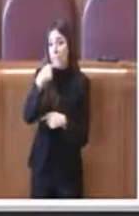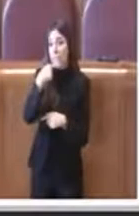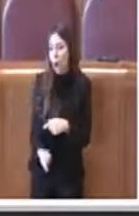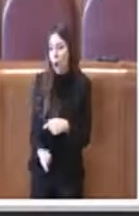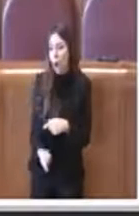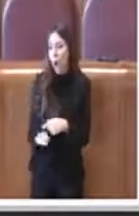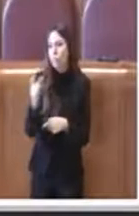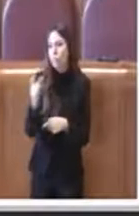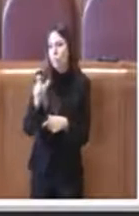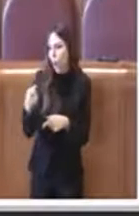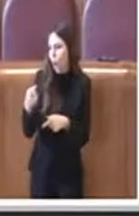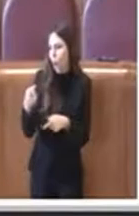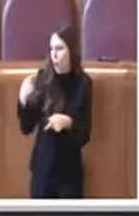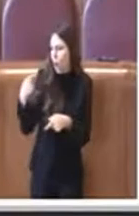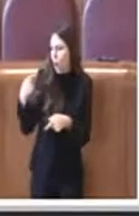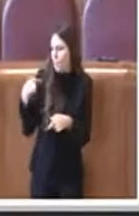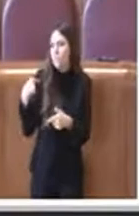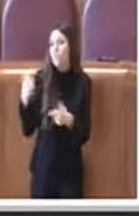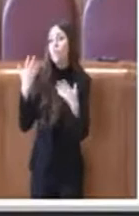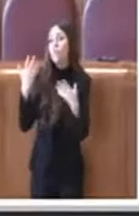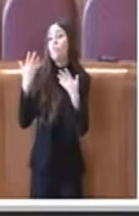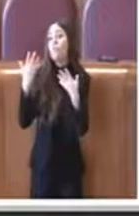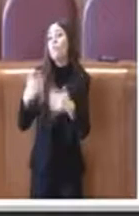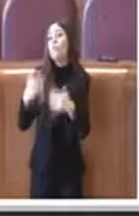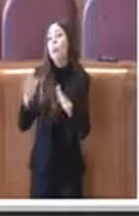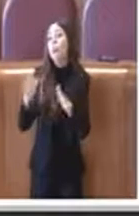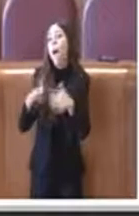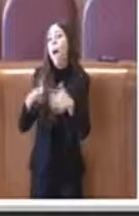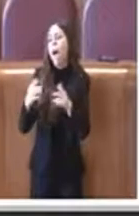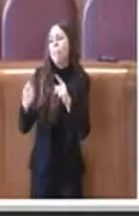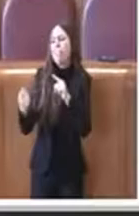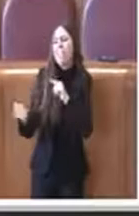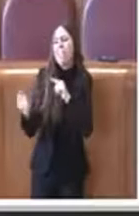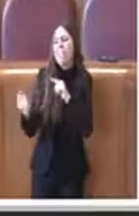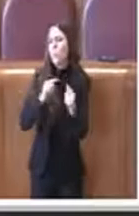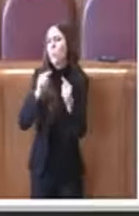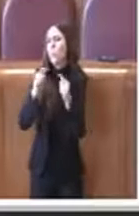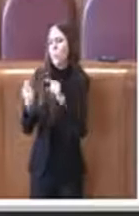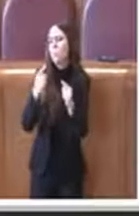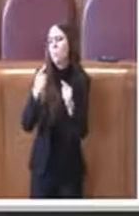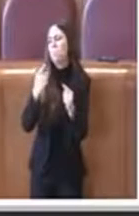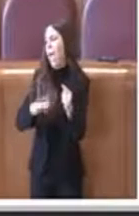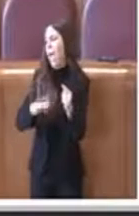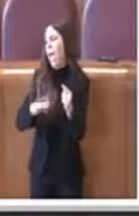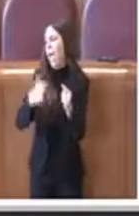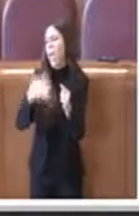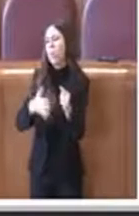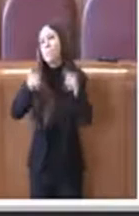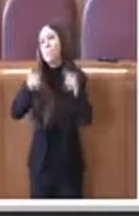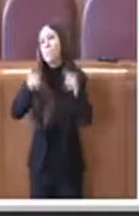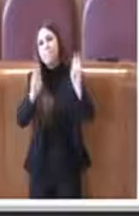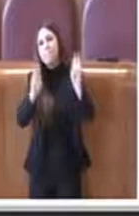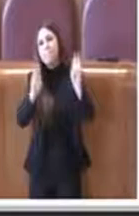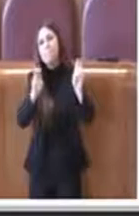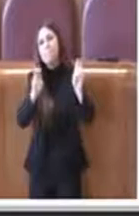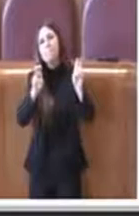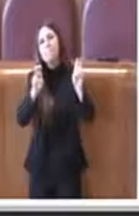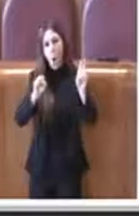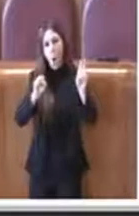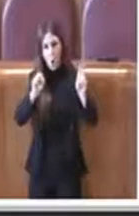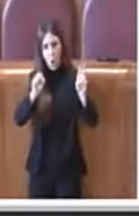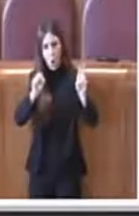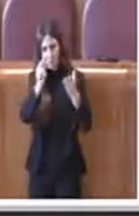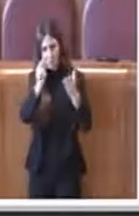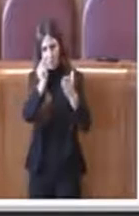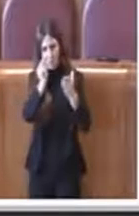questi giorni c'è stata una grande discussione anche sulla relazione dell'OREF